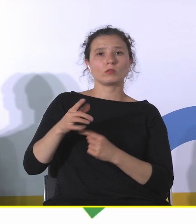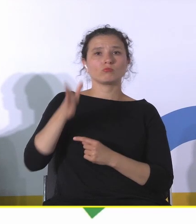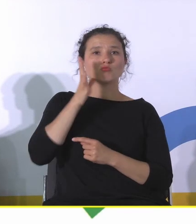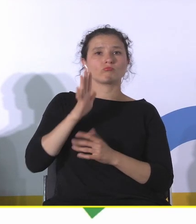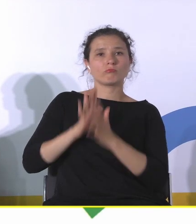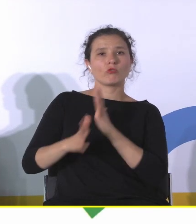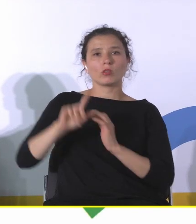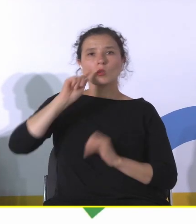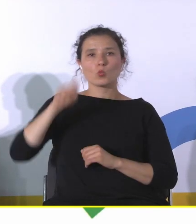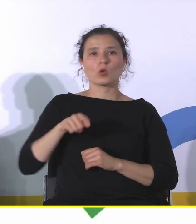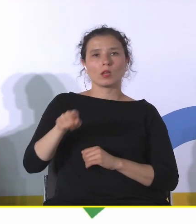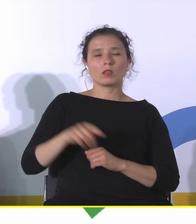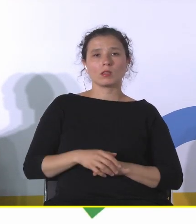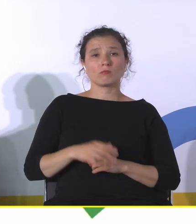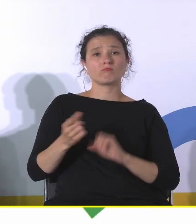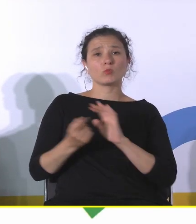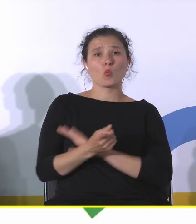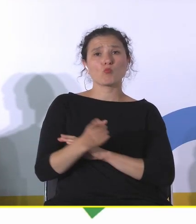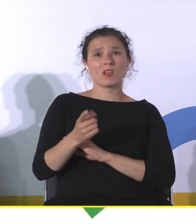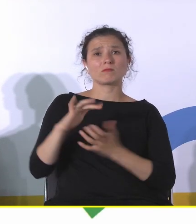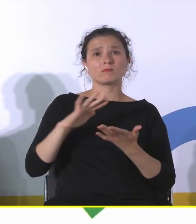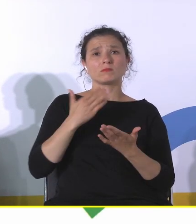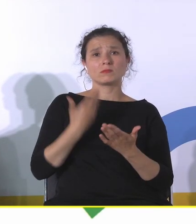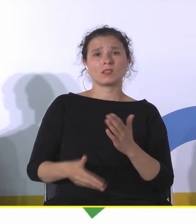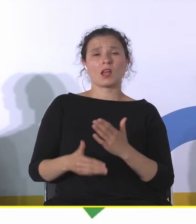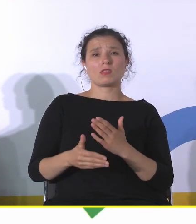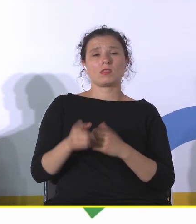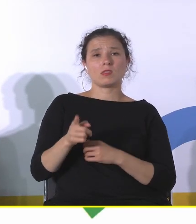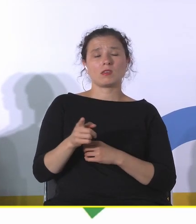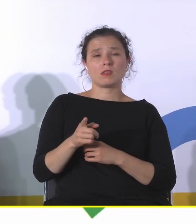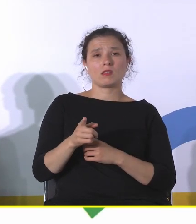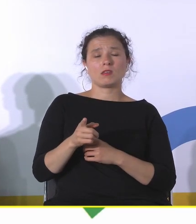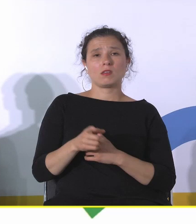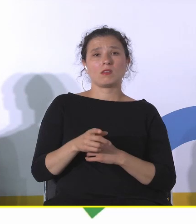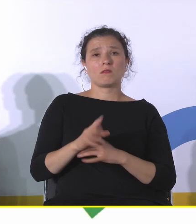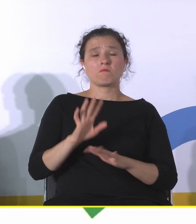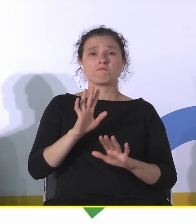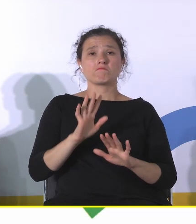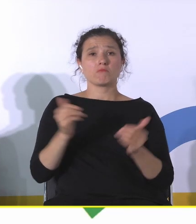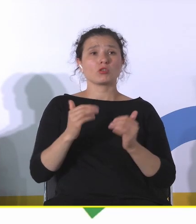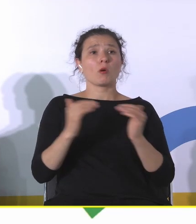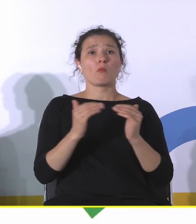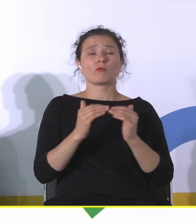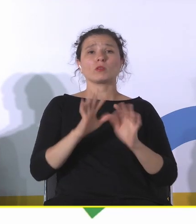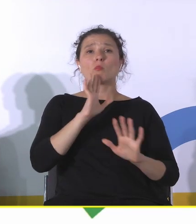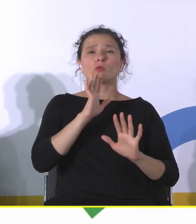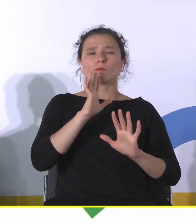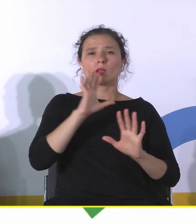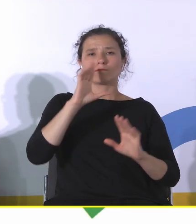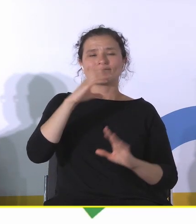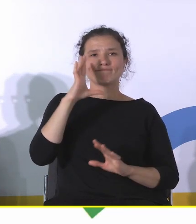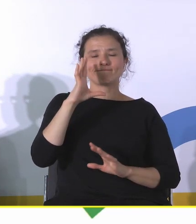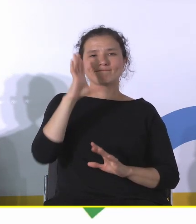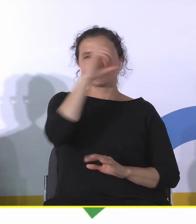Jej skutki tej utraty są jakby fizycznie, jakby medycznie porównywalne ze skutkami amnezji. Tak, to oddziaływuje na nasz,